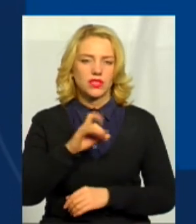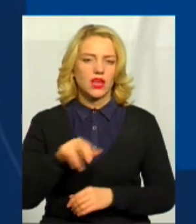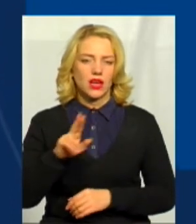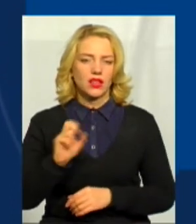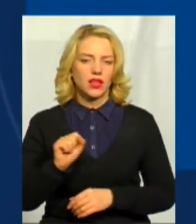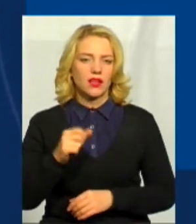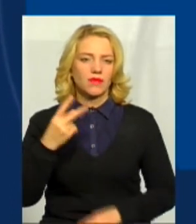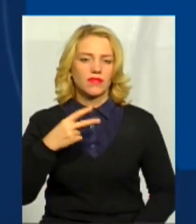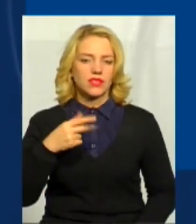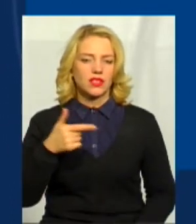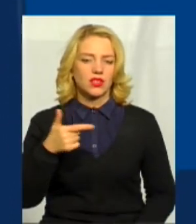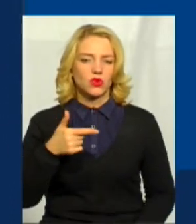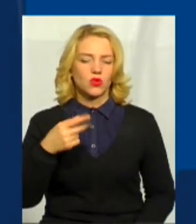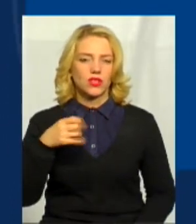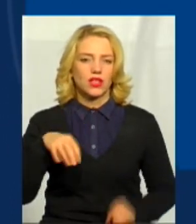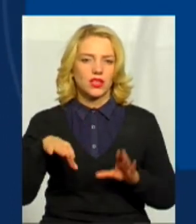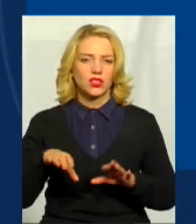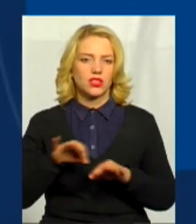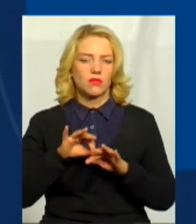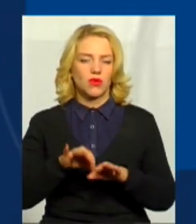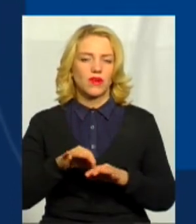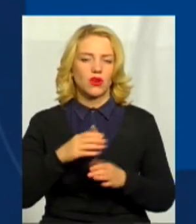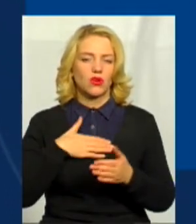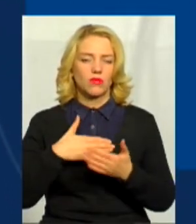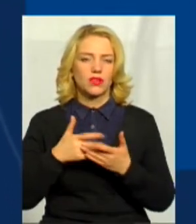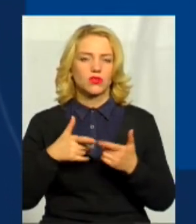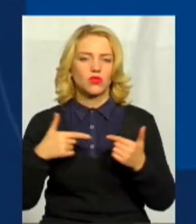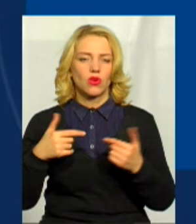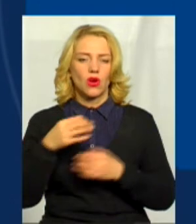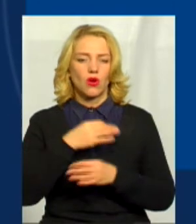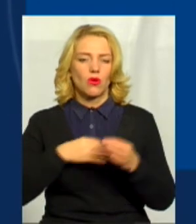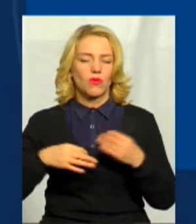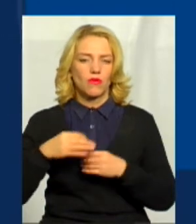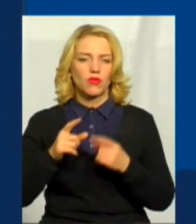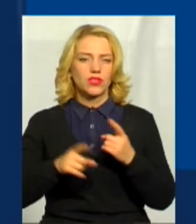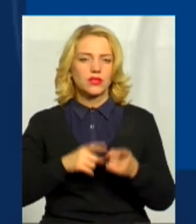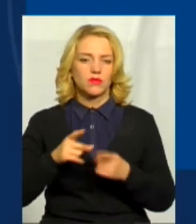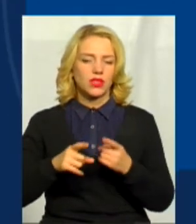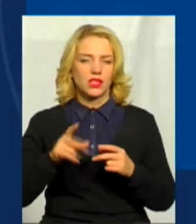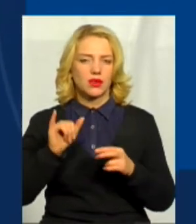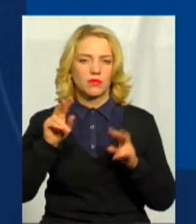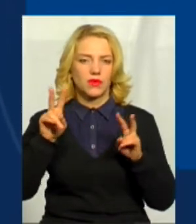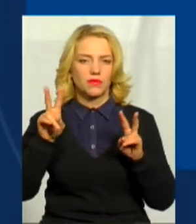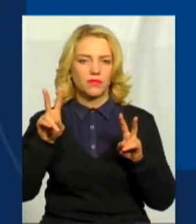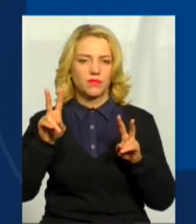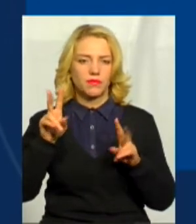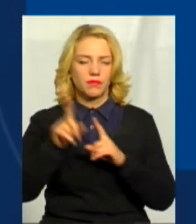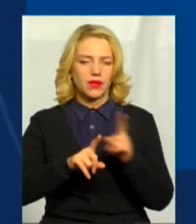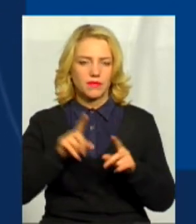рішення про проведення громадського обговорення з питання зміни профілю та переіменування закладу.